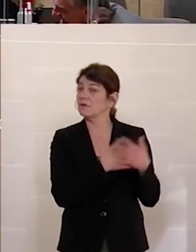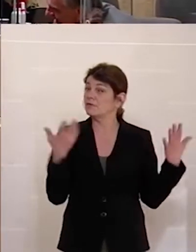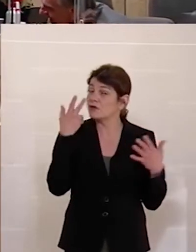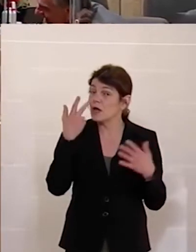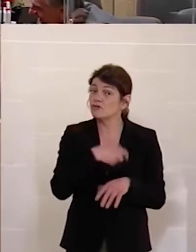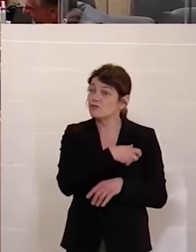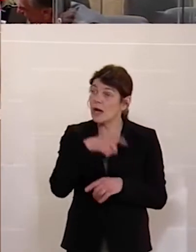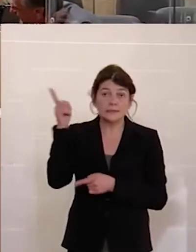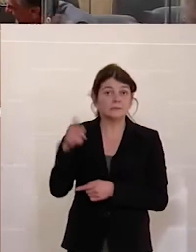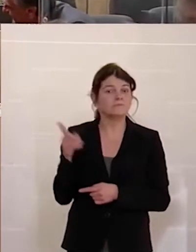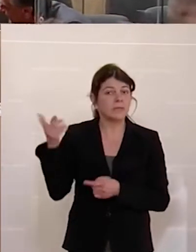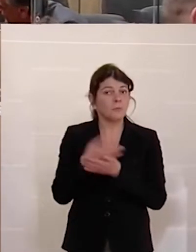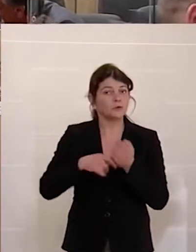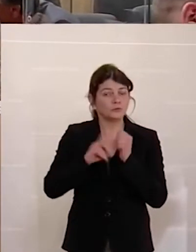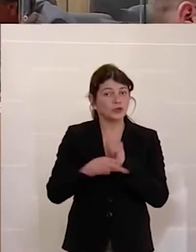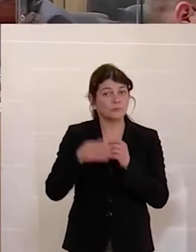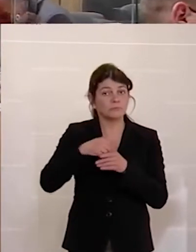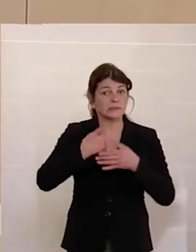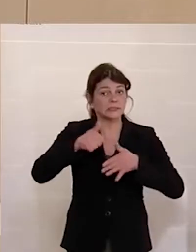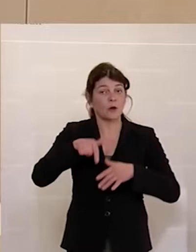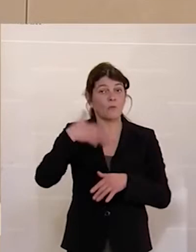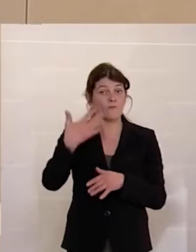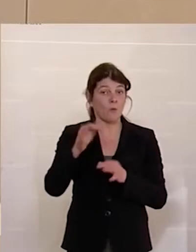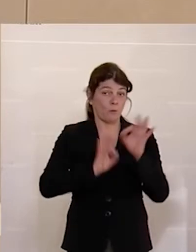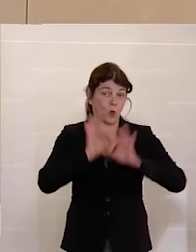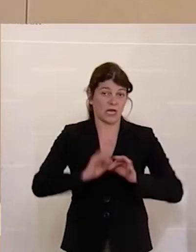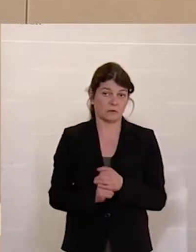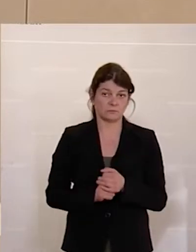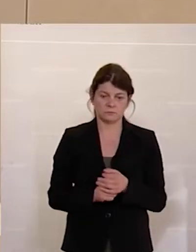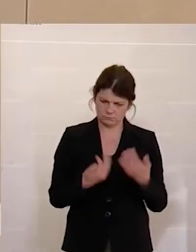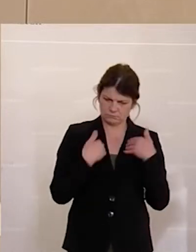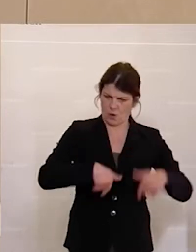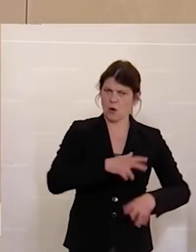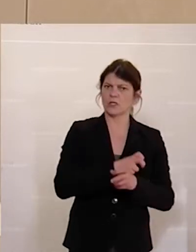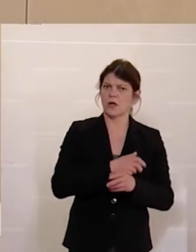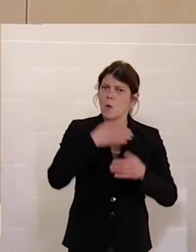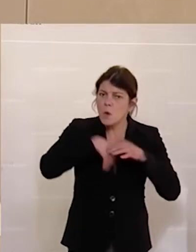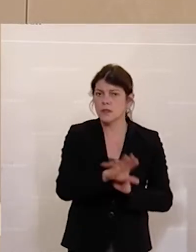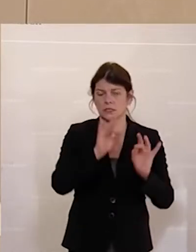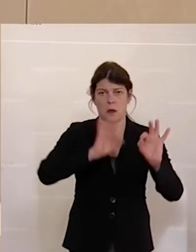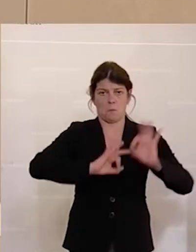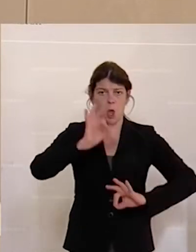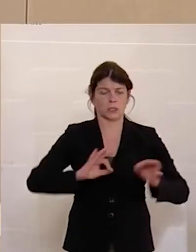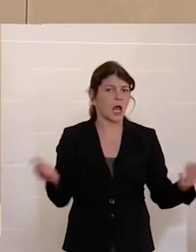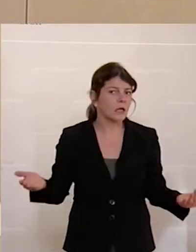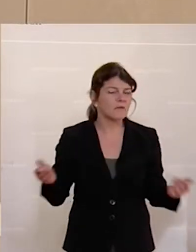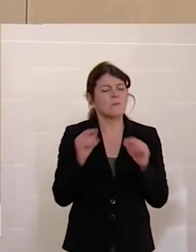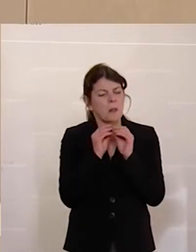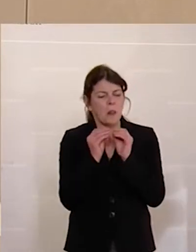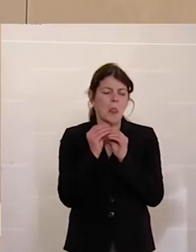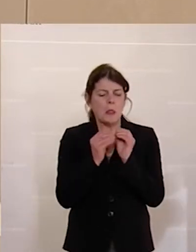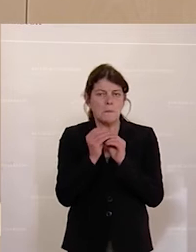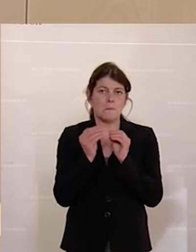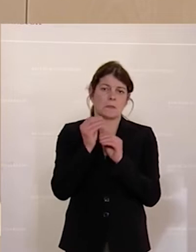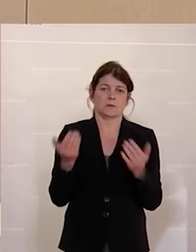Bildungsbudget 16,5 Prozent ein. In Österreich sind es weniger als 10 Prozent. Und es wird zwar immer wieder ein bisschen erhöht, aber auch